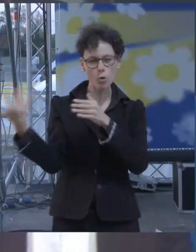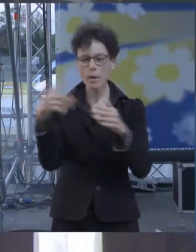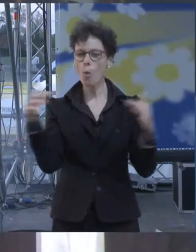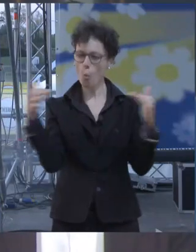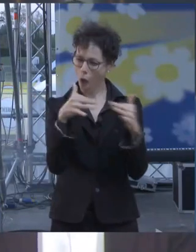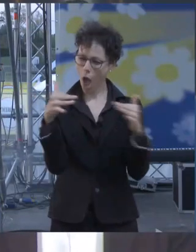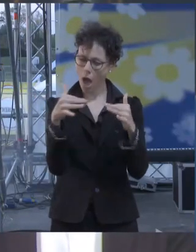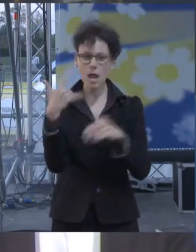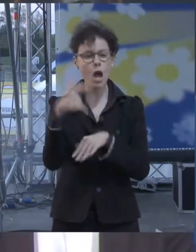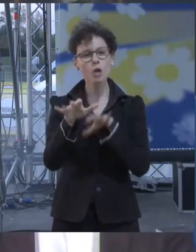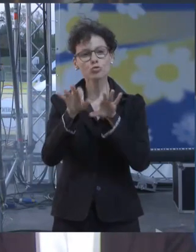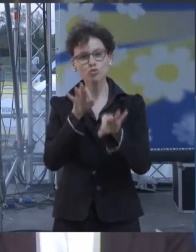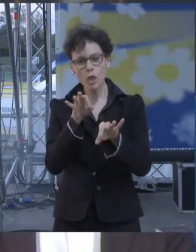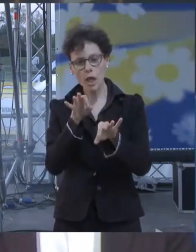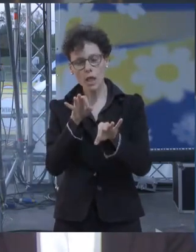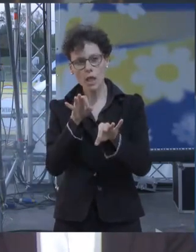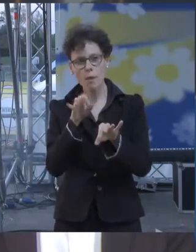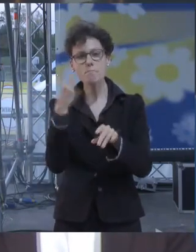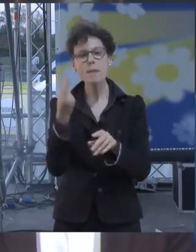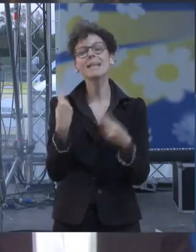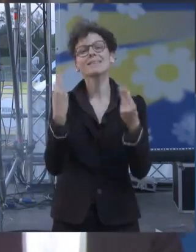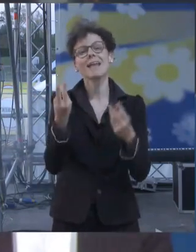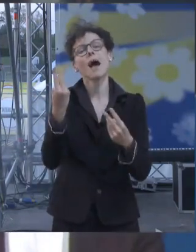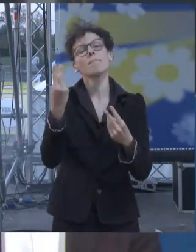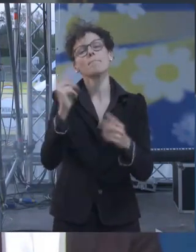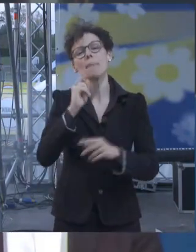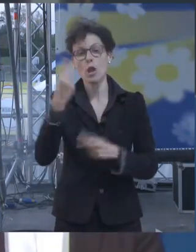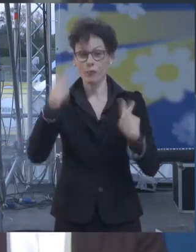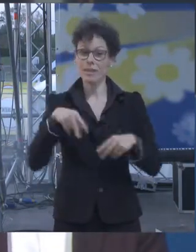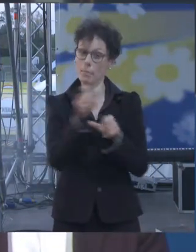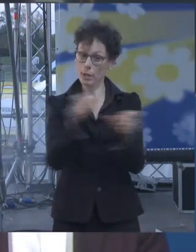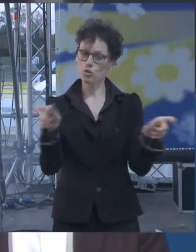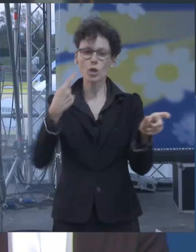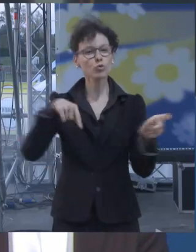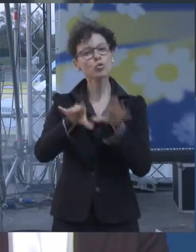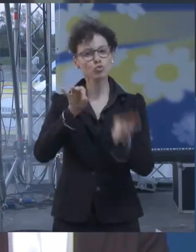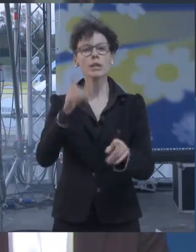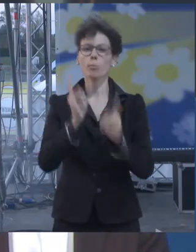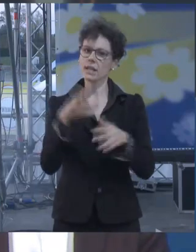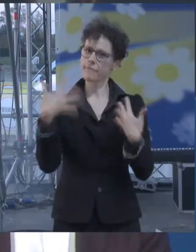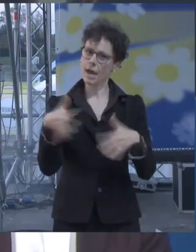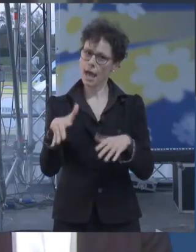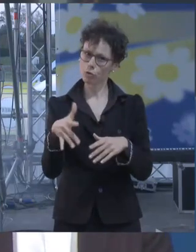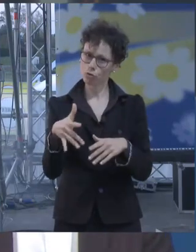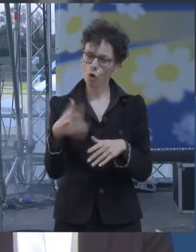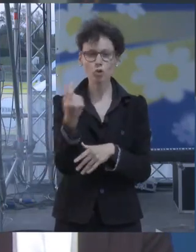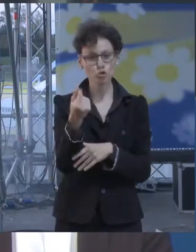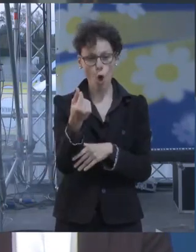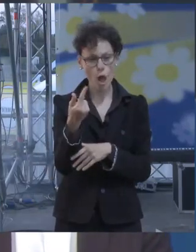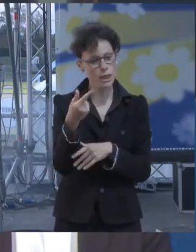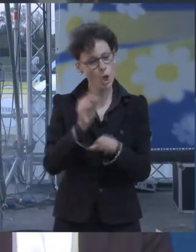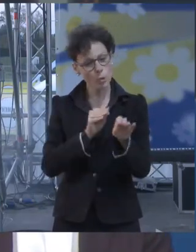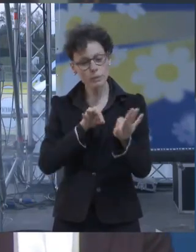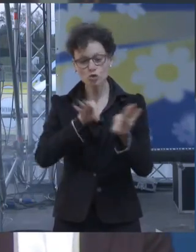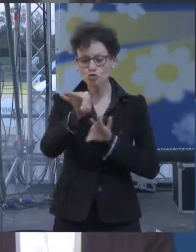scelte per migliorare la qualità della vita delle persone noi abbiamo fatto una scelta politica le risorse che abbiamo le stiamo impiegando e